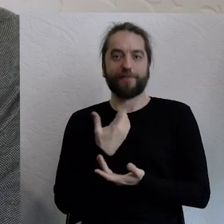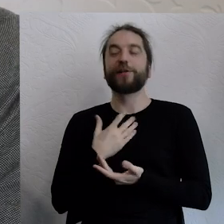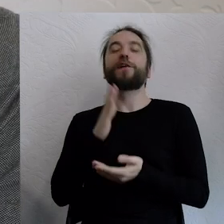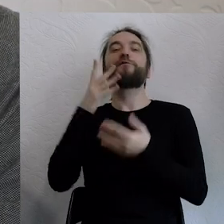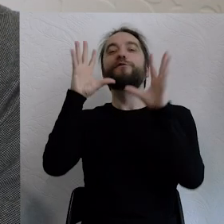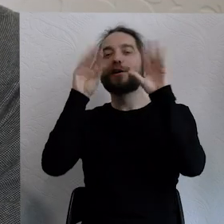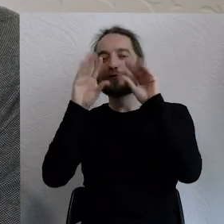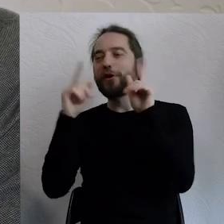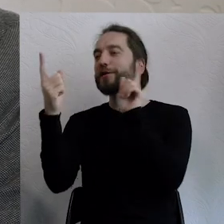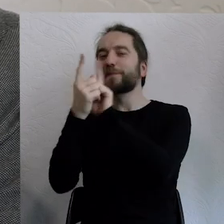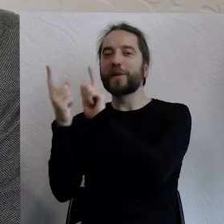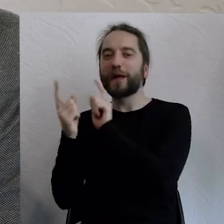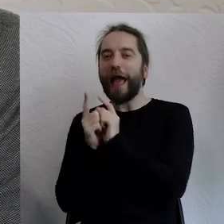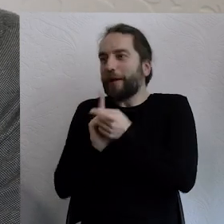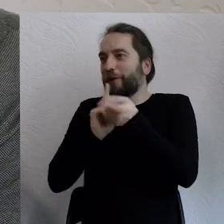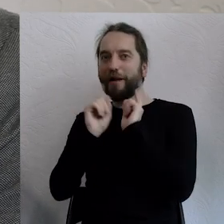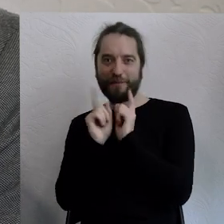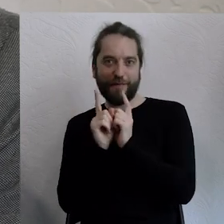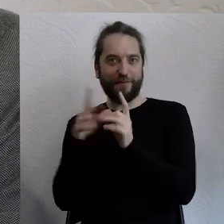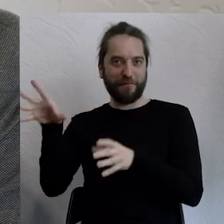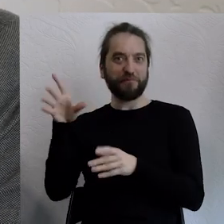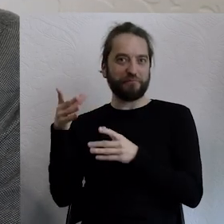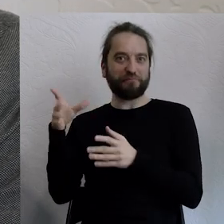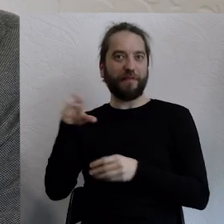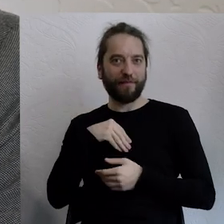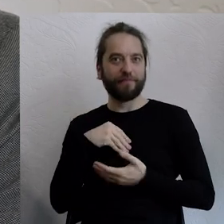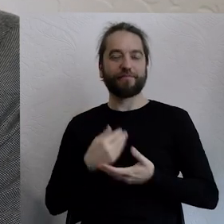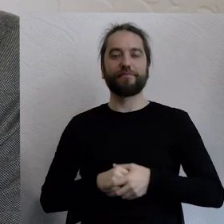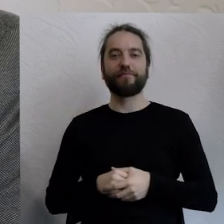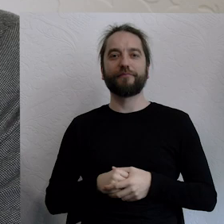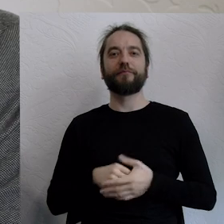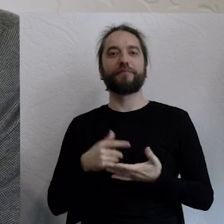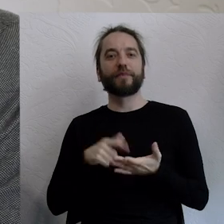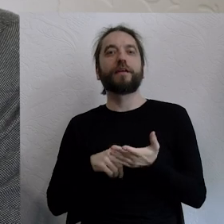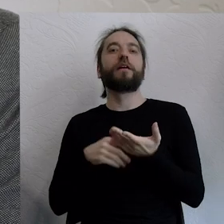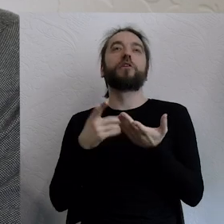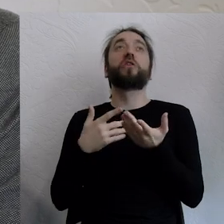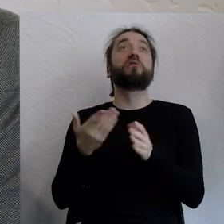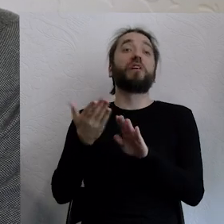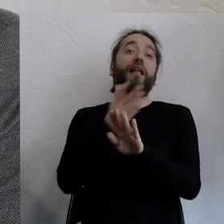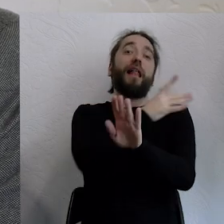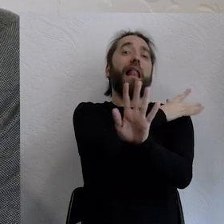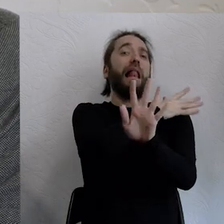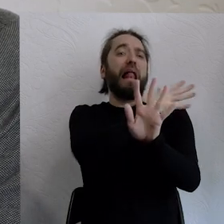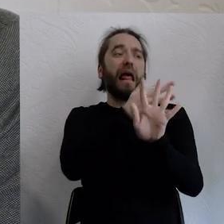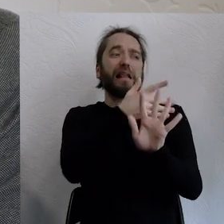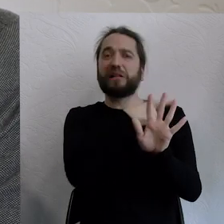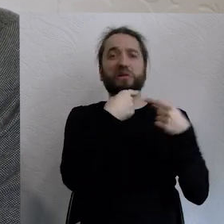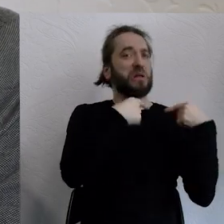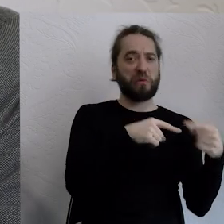spotkać się i zacząć rozmawiać ze sobą to, co zagubiło nam się przez te ostatnie lata.